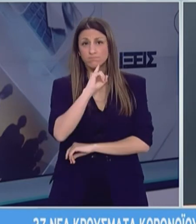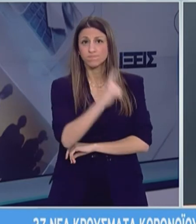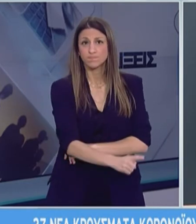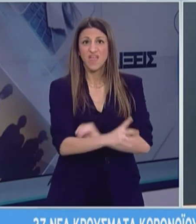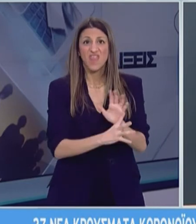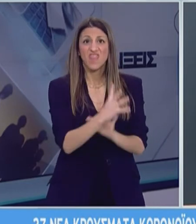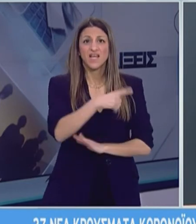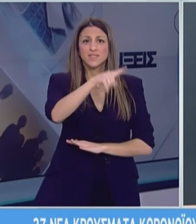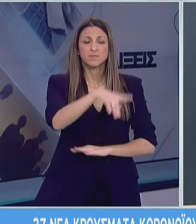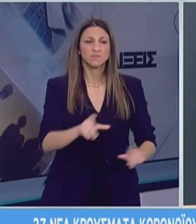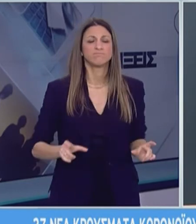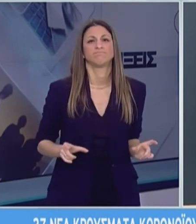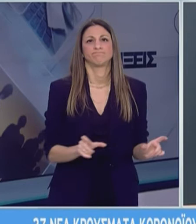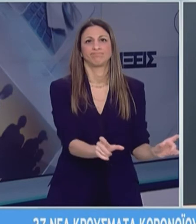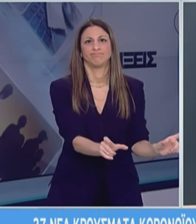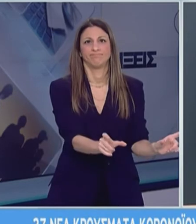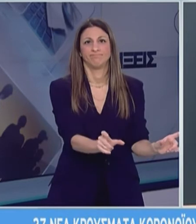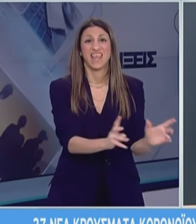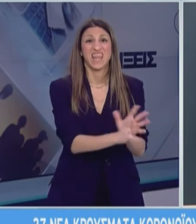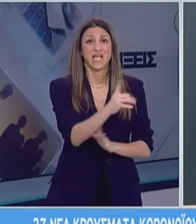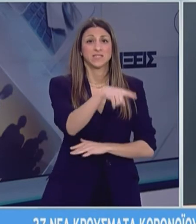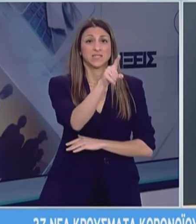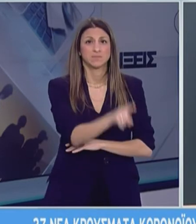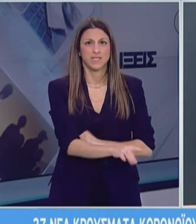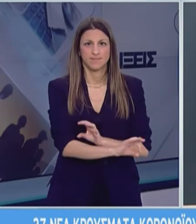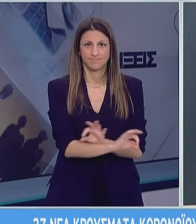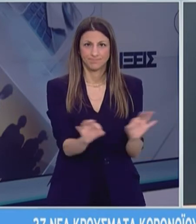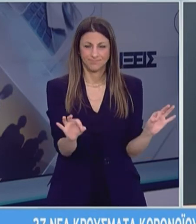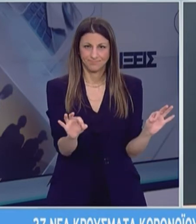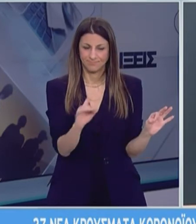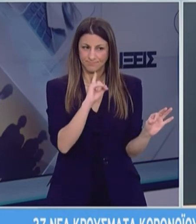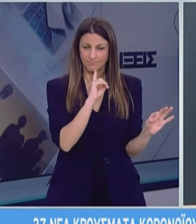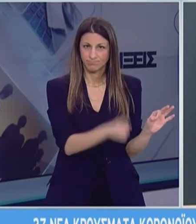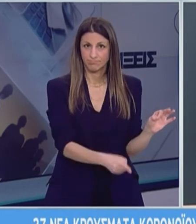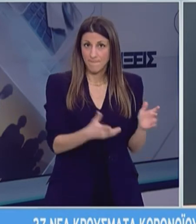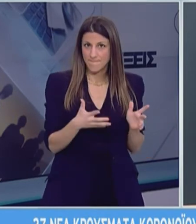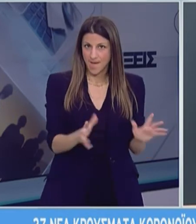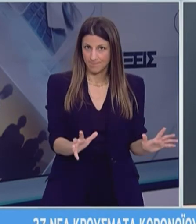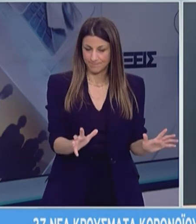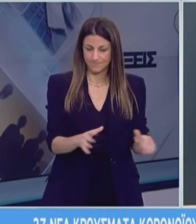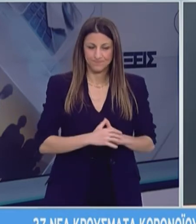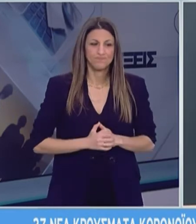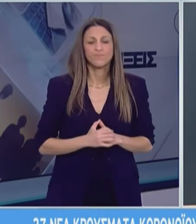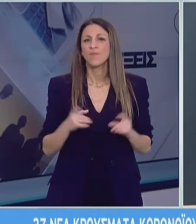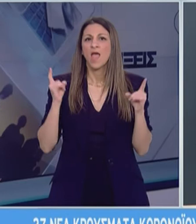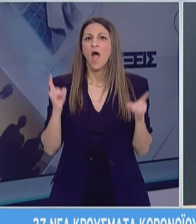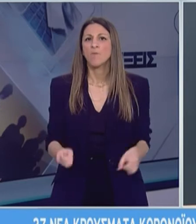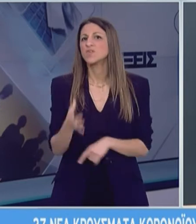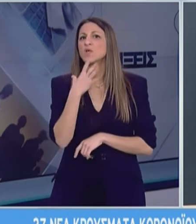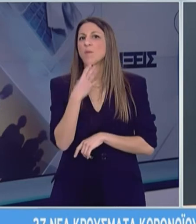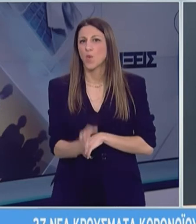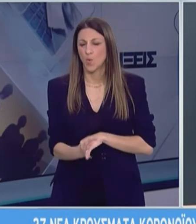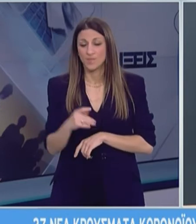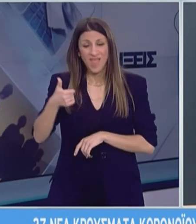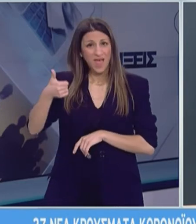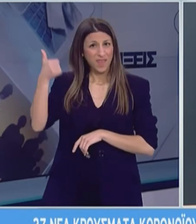καραντίνα η δομή φιλοξενίας των ετούντων στον άσυλο στη Ριτσόνα για χρονικό διάστημα 14 ημερών. Η απόφαση αυτή ελήφθη μετά το αποτελέσμα